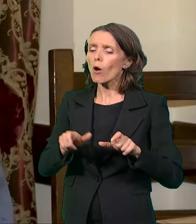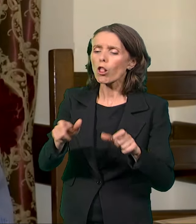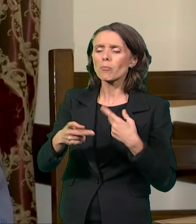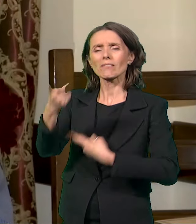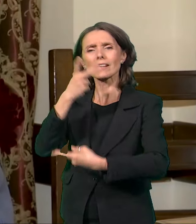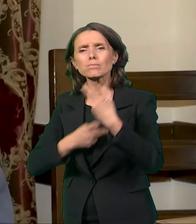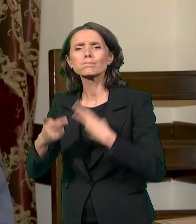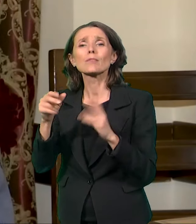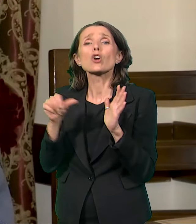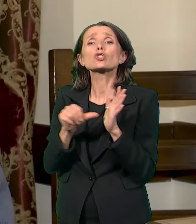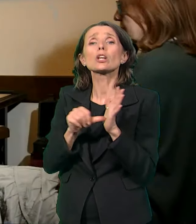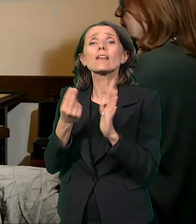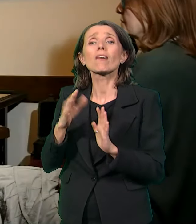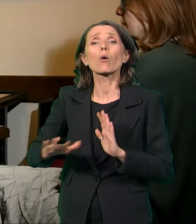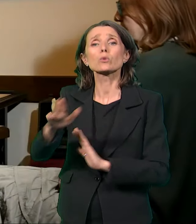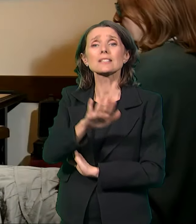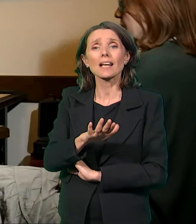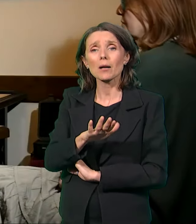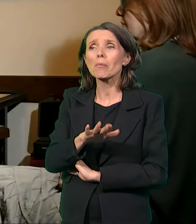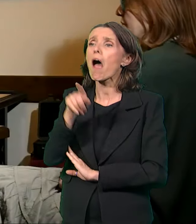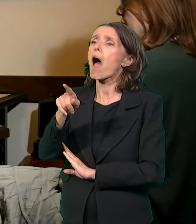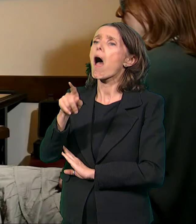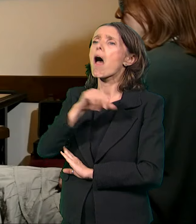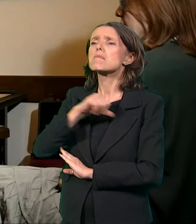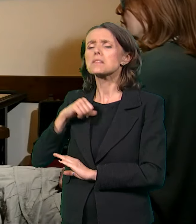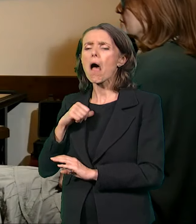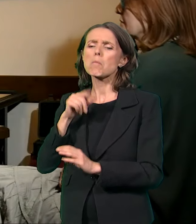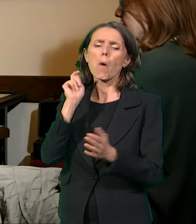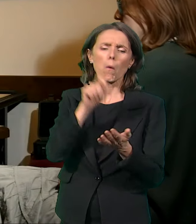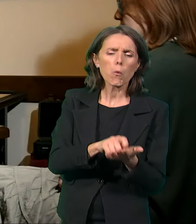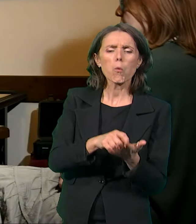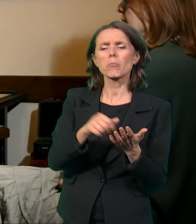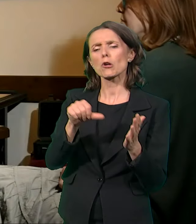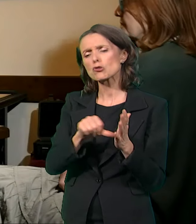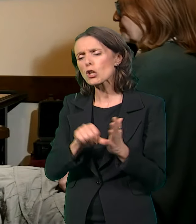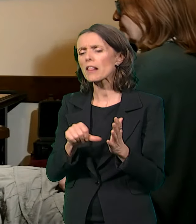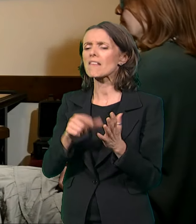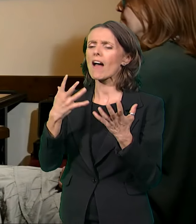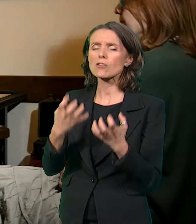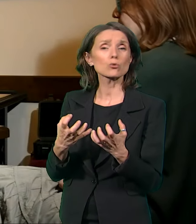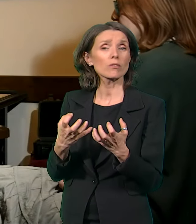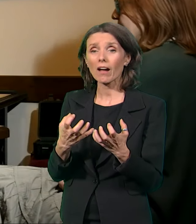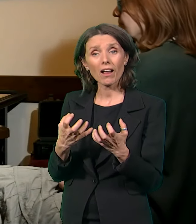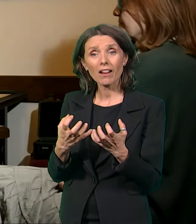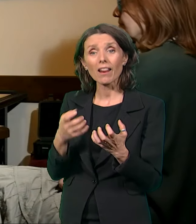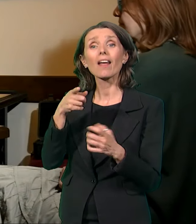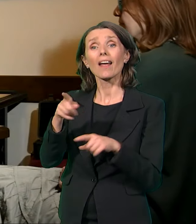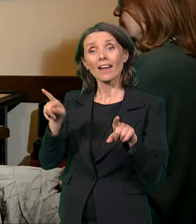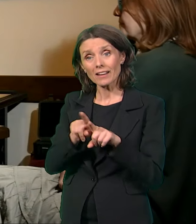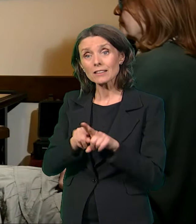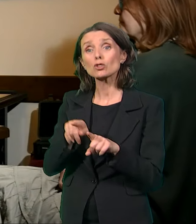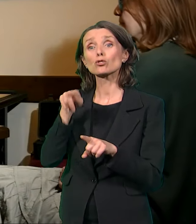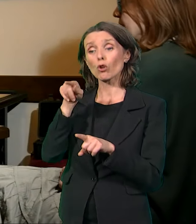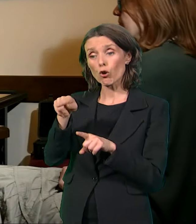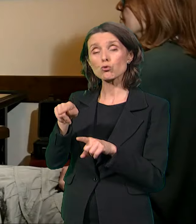Jer oni nisu samo proizvodili, sušili šljivu, kupili, nego i razvoj proizvodnje u značajnom delu su bili